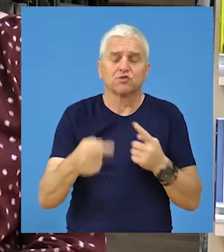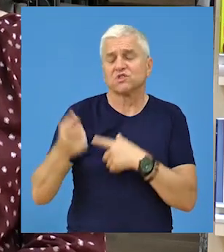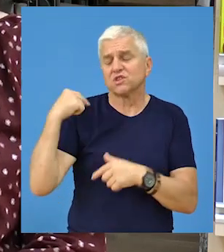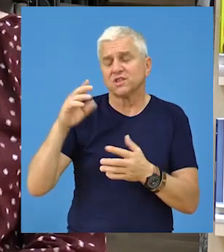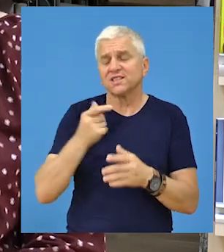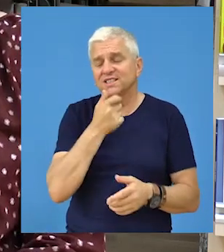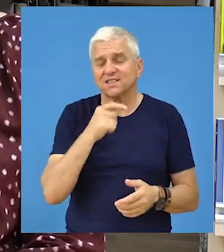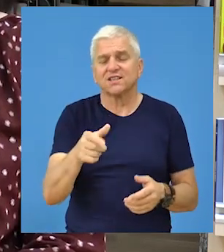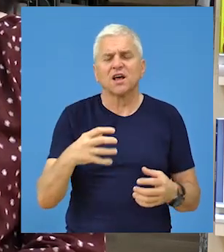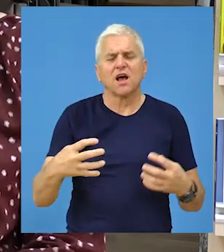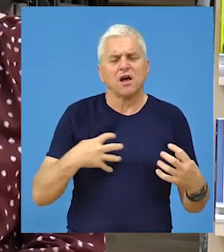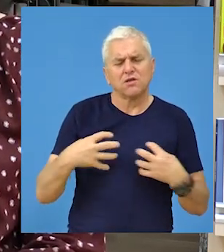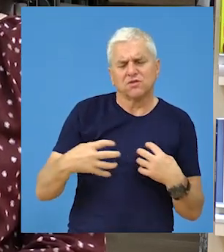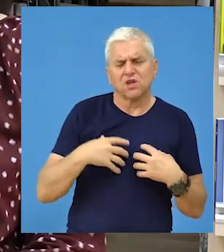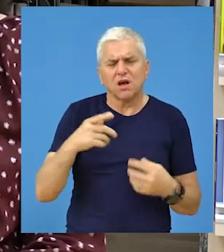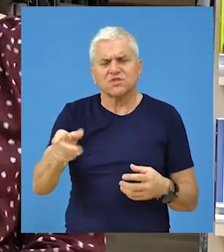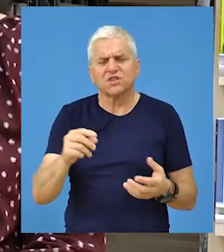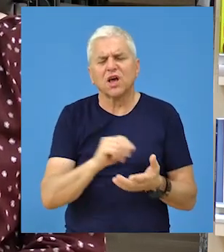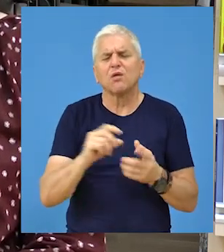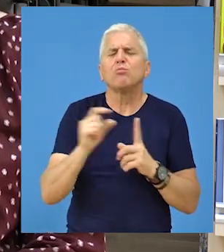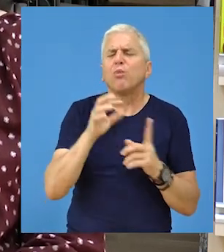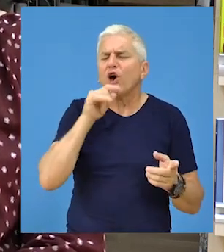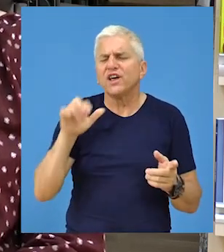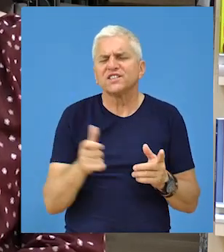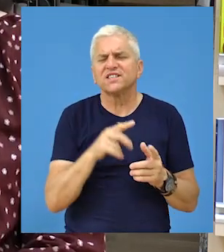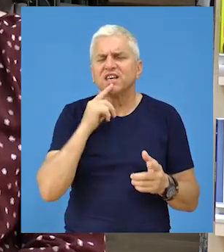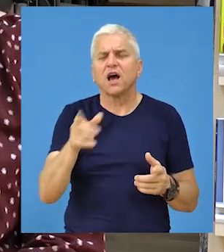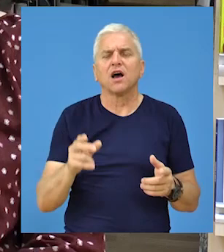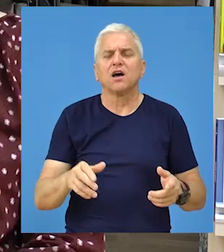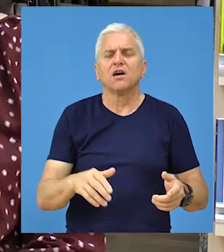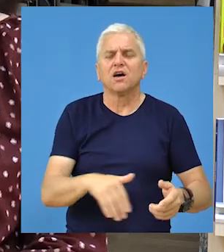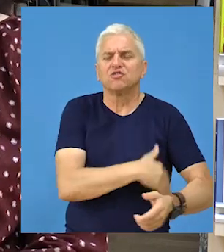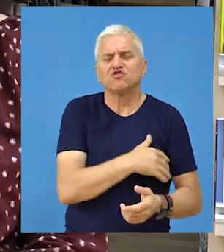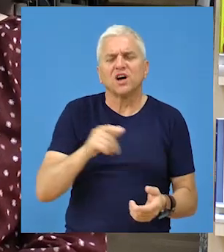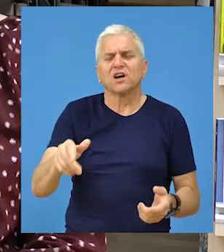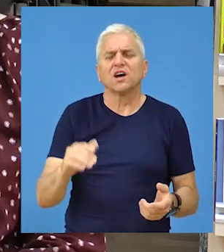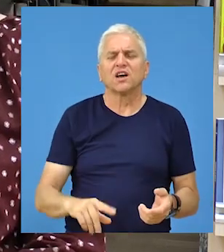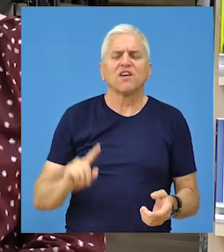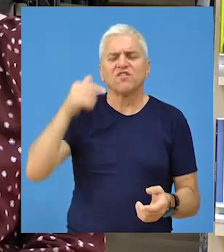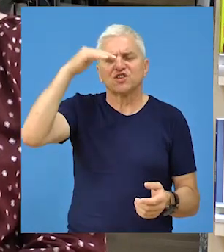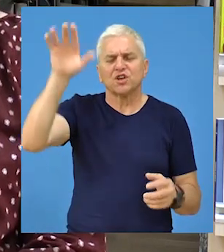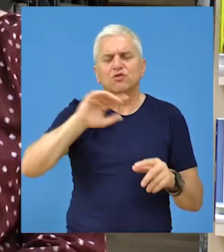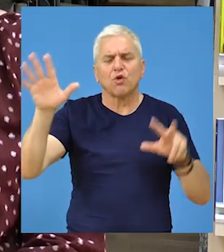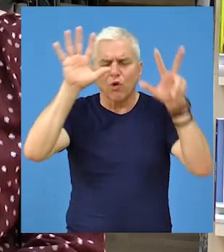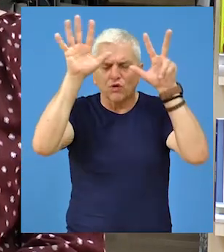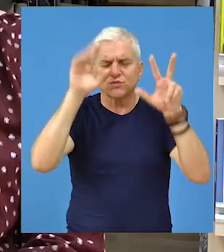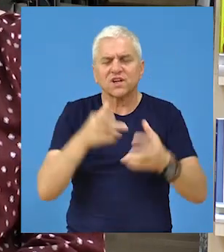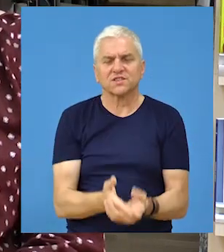zatim neki dramski skečevi, poezija. Za učenike viših razreda osnovnih škola